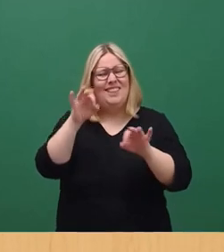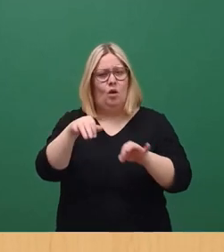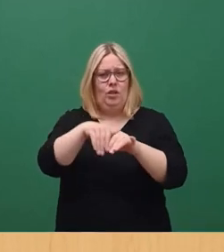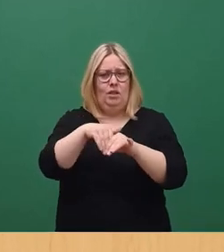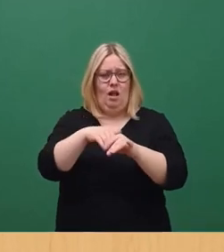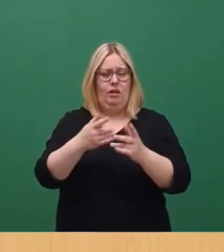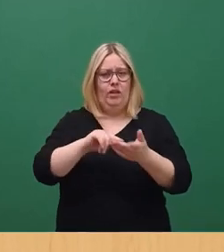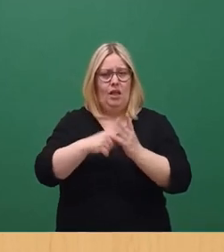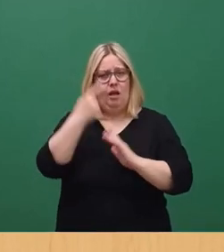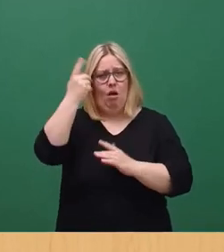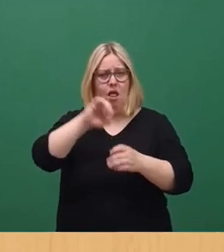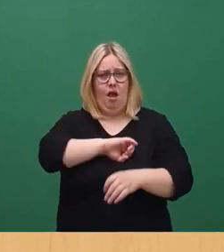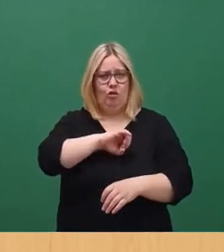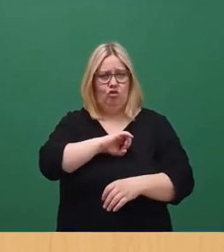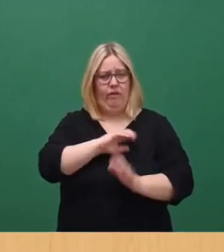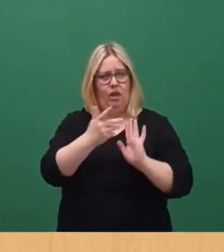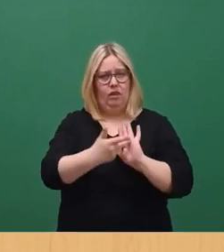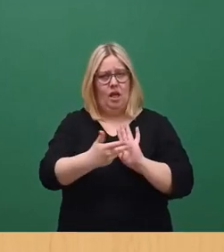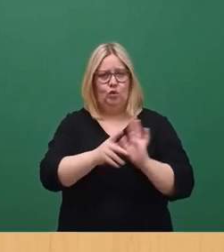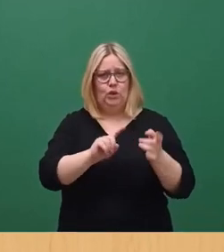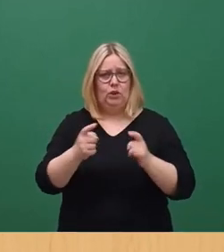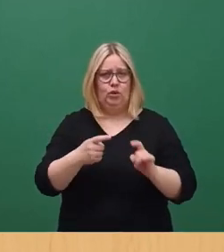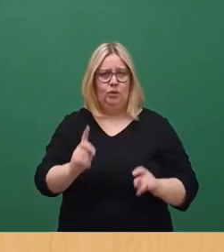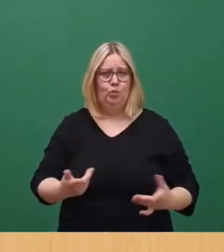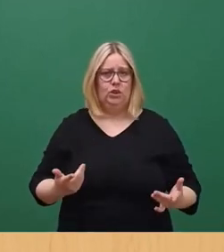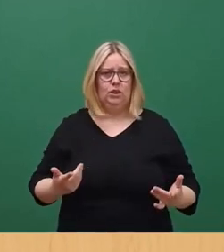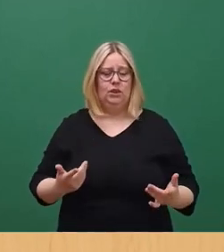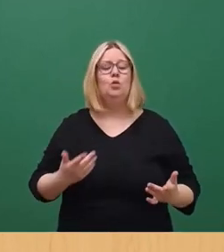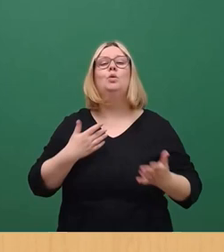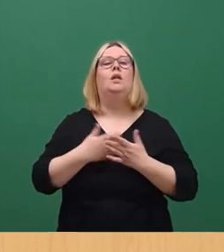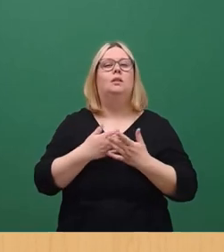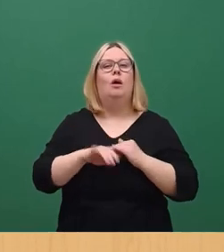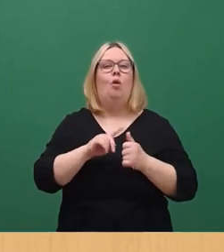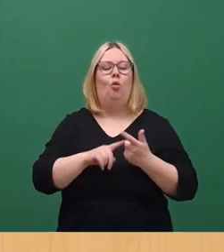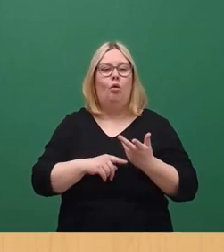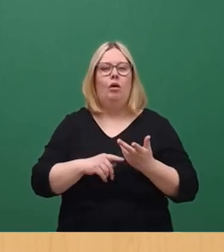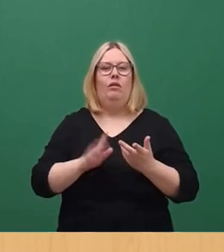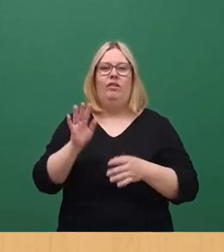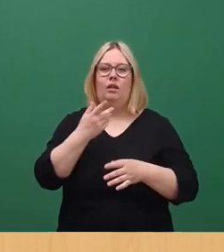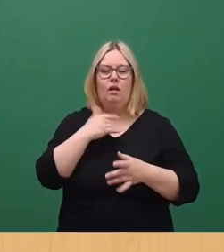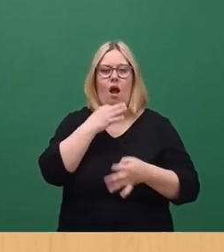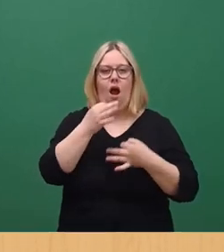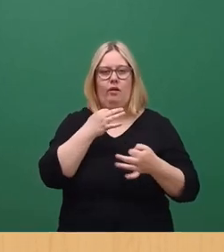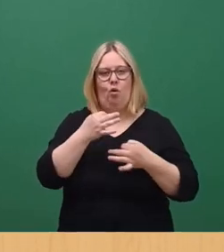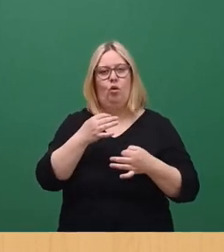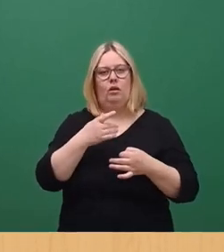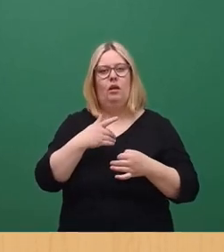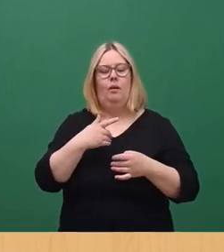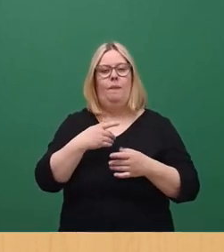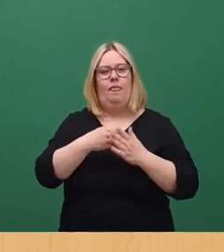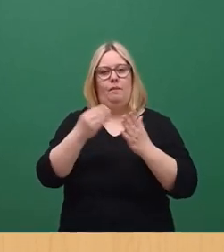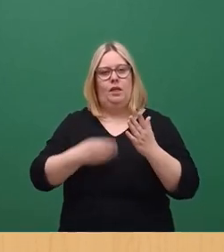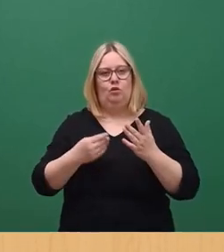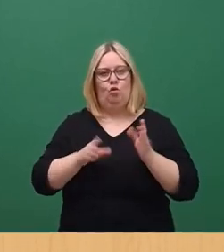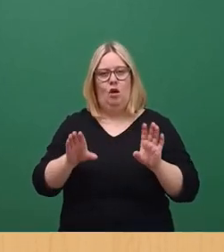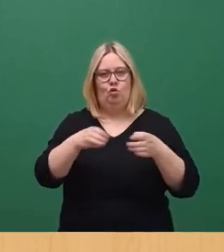Denkmaleigenschaft dieses Platzes zu diskutieren und entsprechend fand unter anderem eine Anhörung dazu im Petitionsausschuss statt.